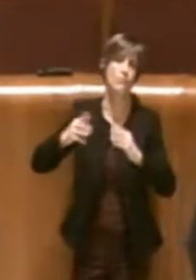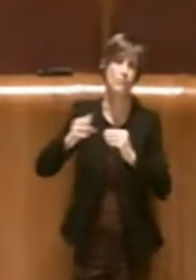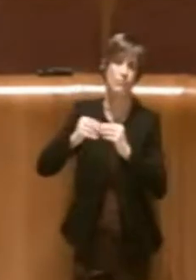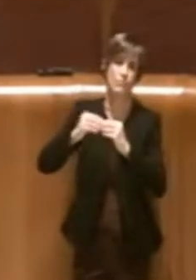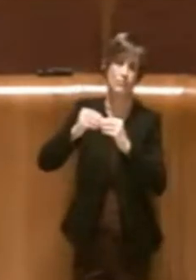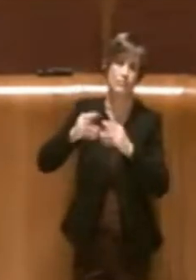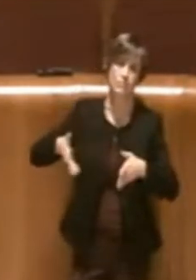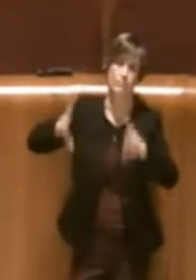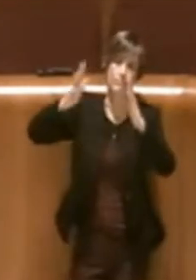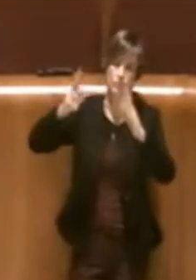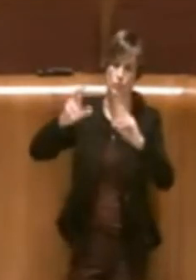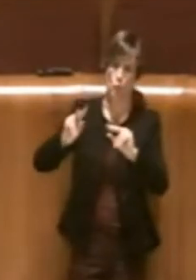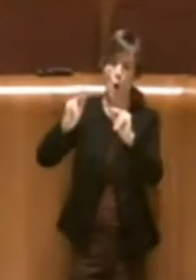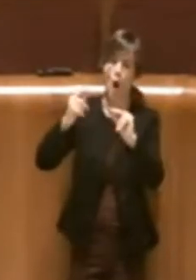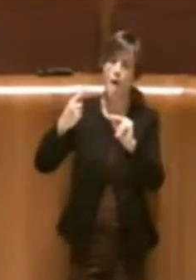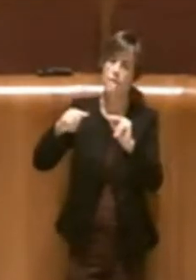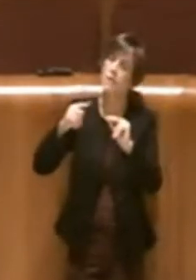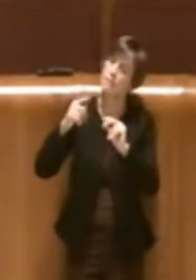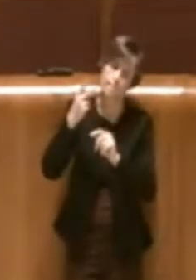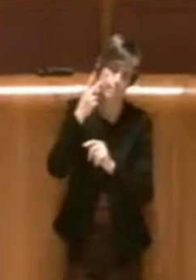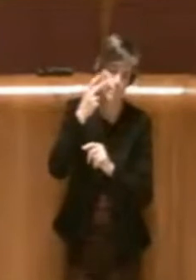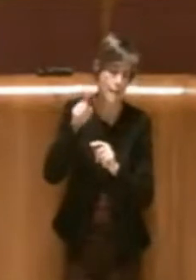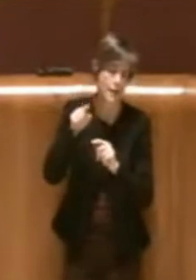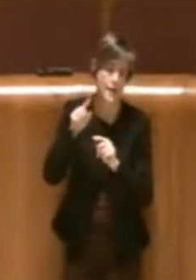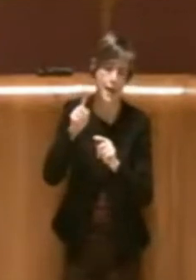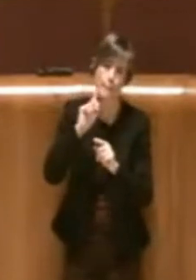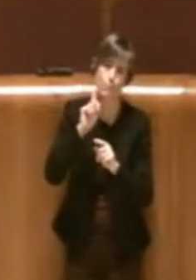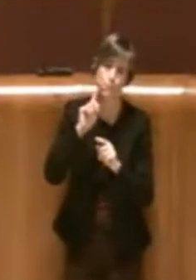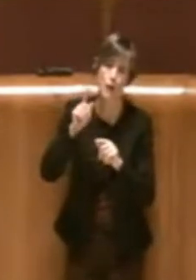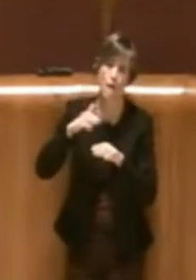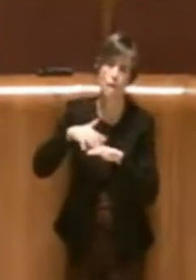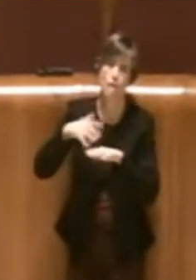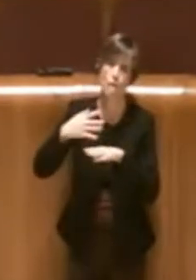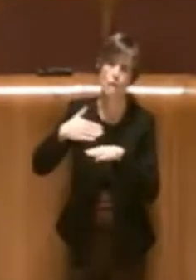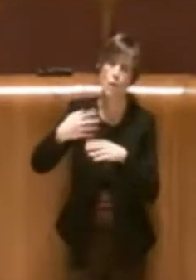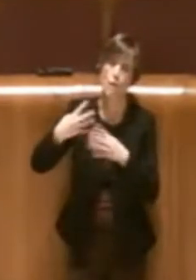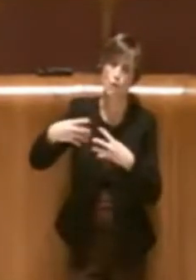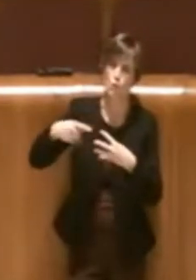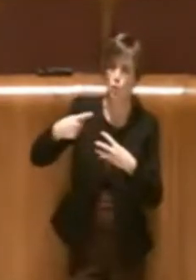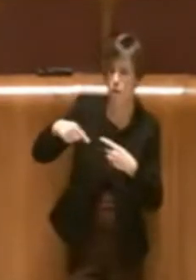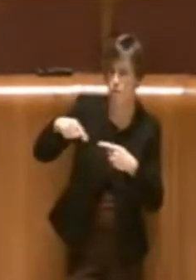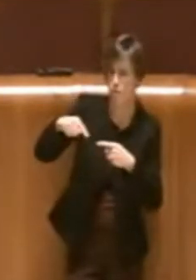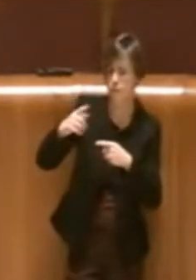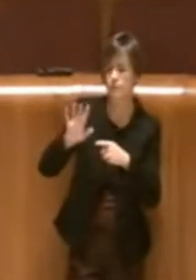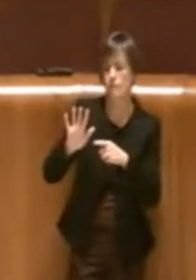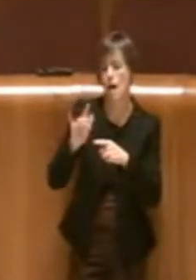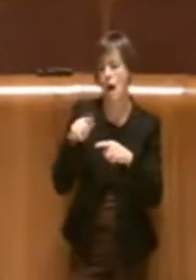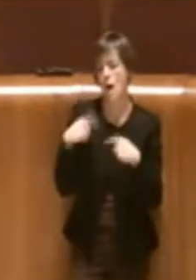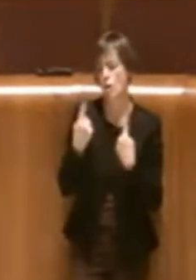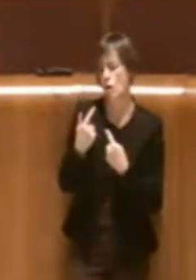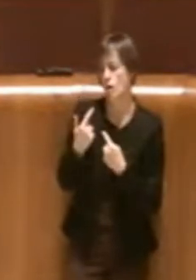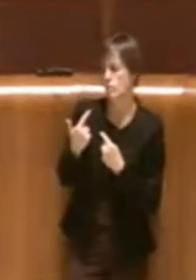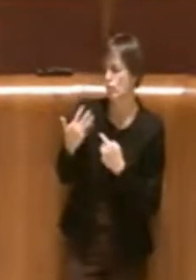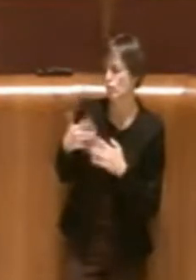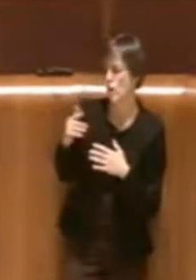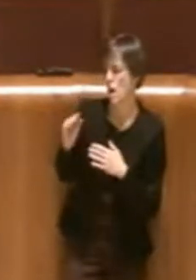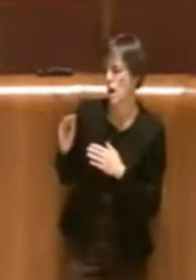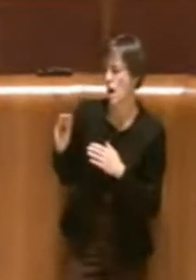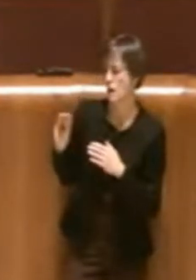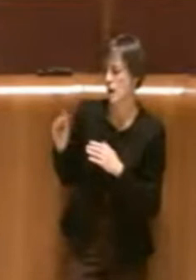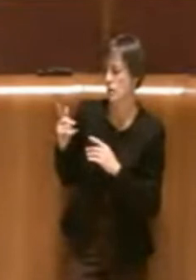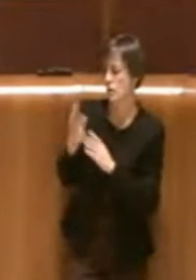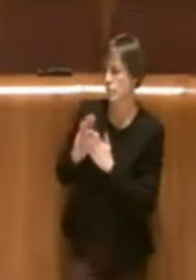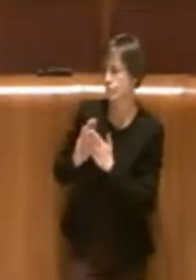funzioni. E ovviamente noi abbiamo chiesto però ai proponenti di aggiungere una frase che è